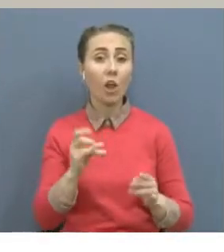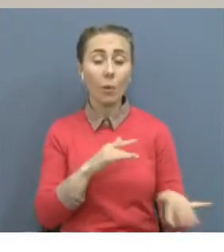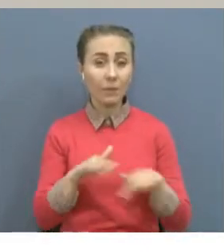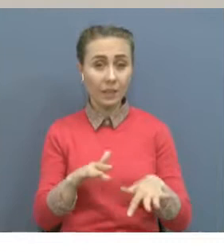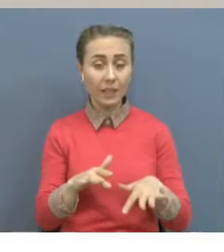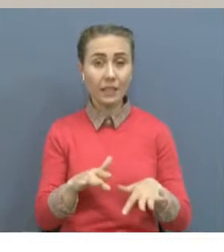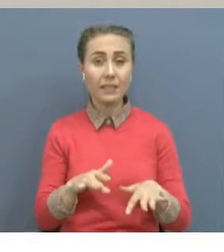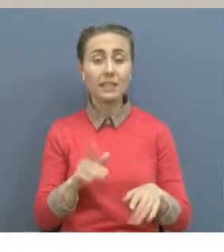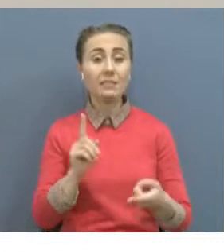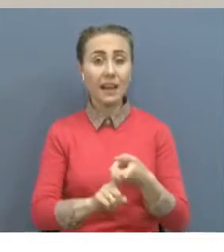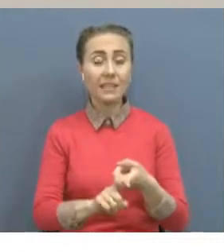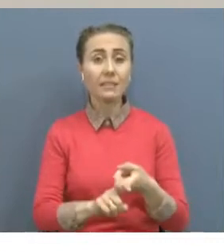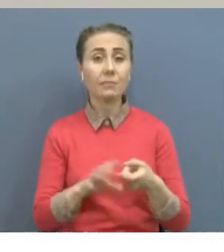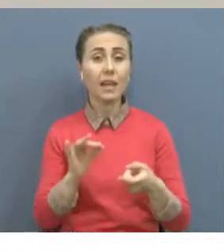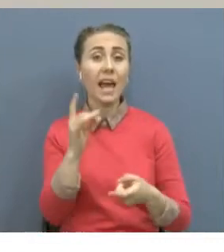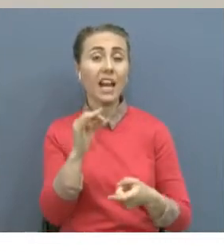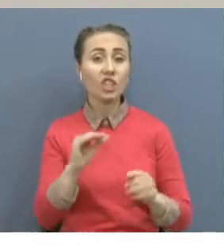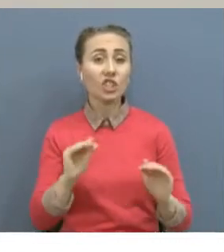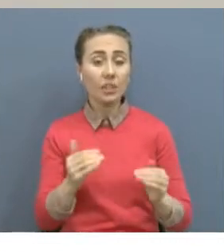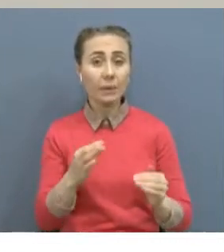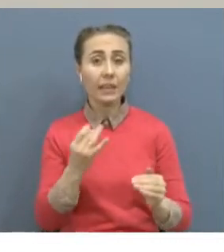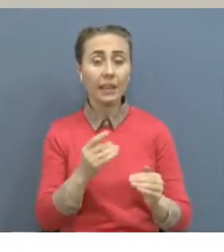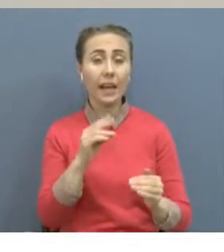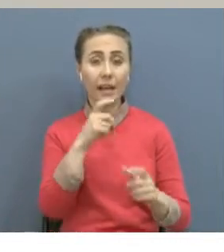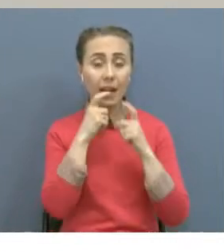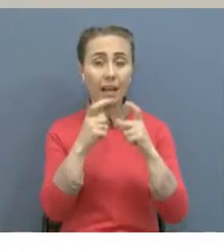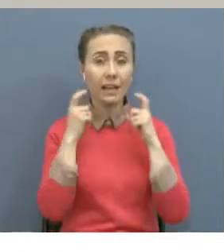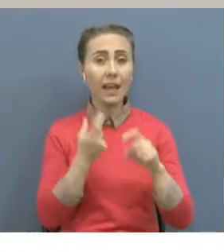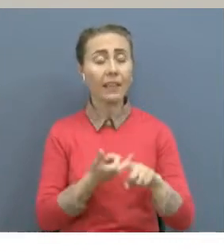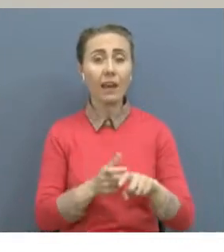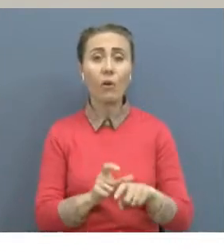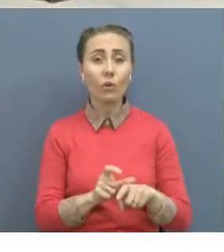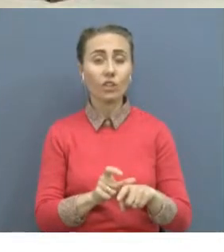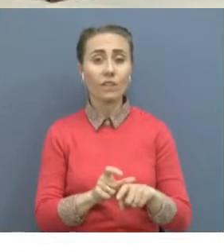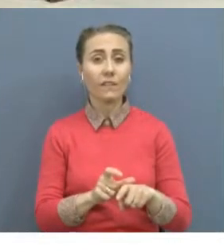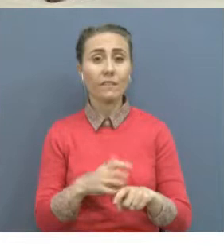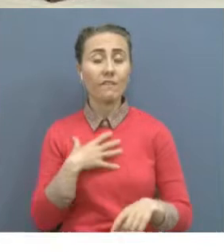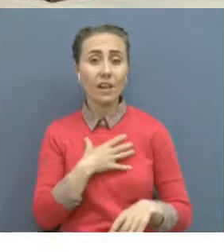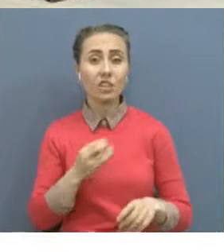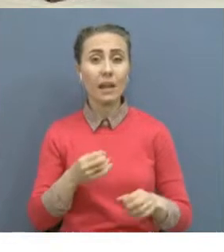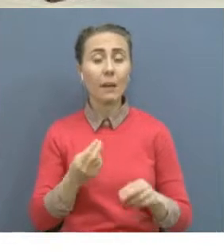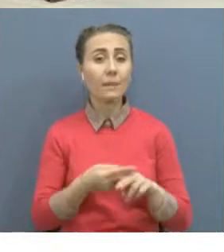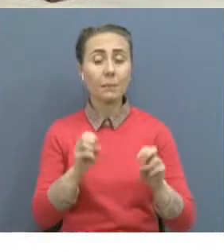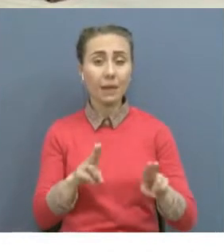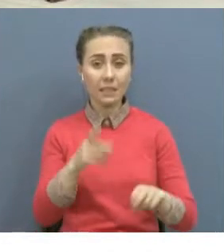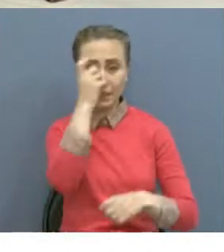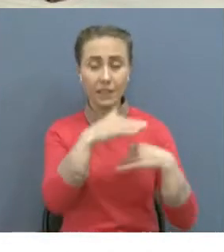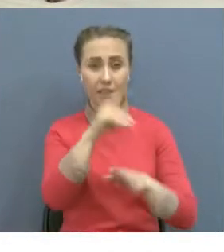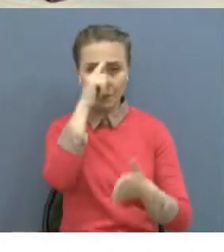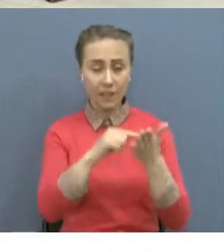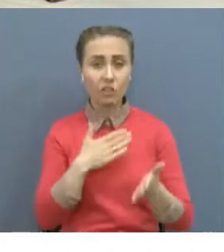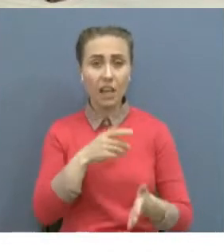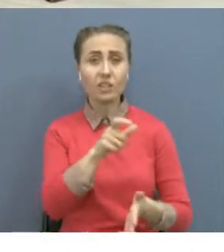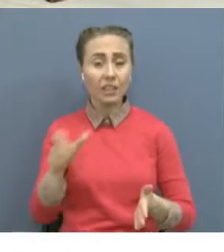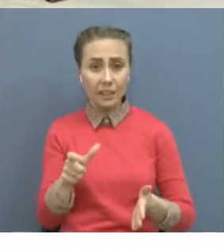жалғаса береді. Бұл ел тұрғындарының қауіпсіздігі үшін аса қажет. Азаматтарымыз бірте-бірте қауіпті